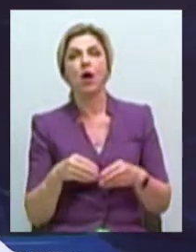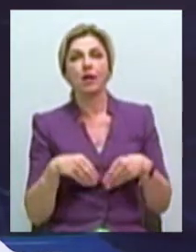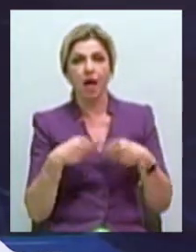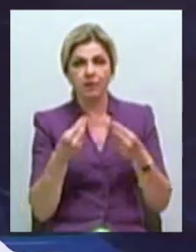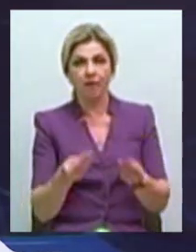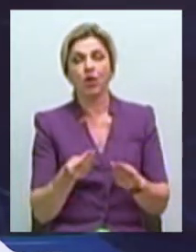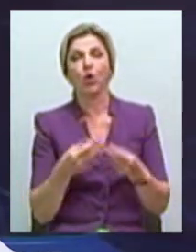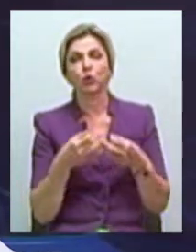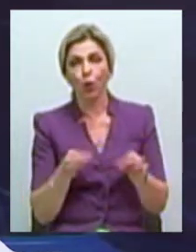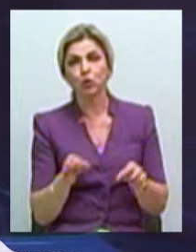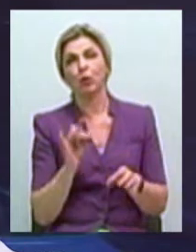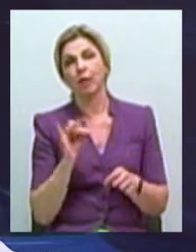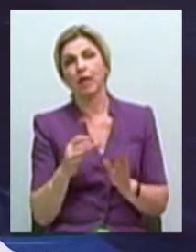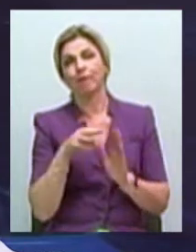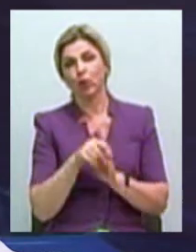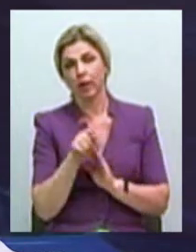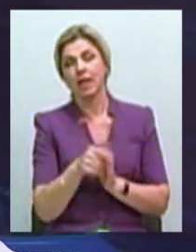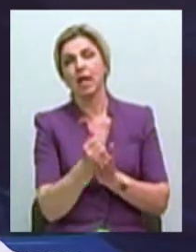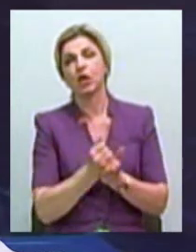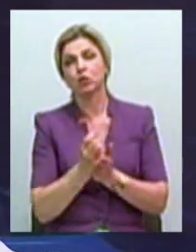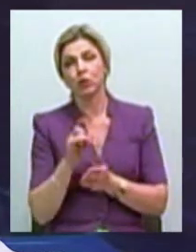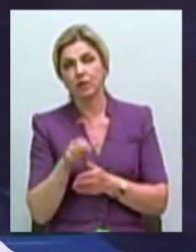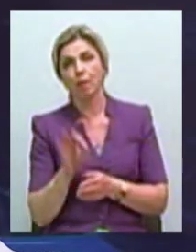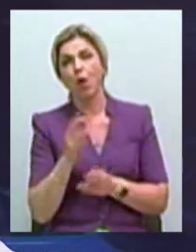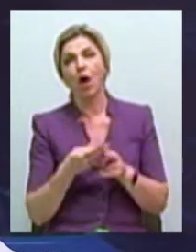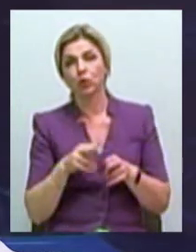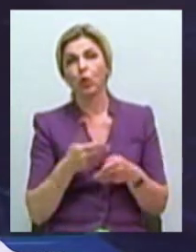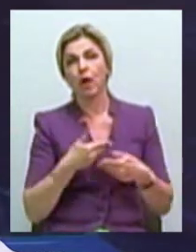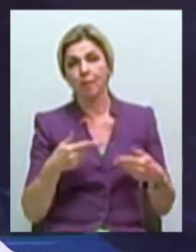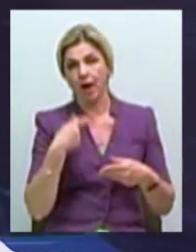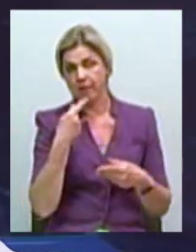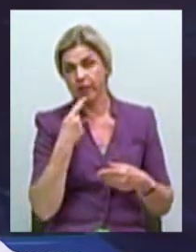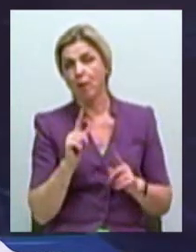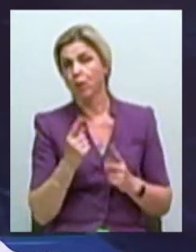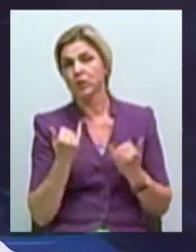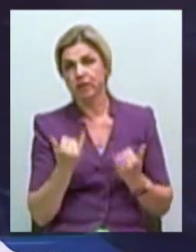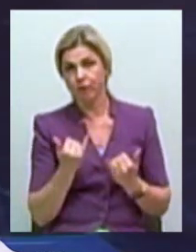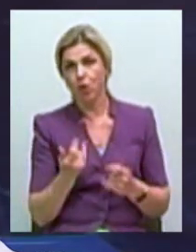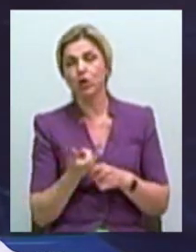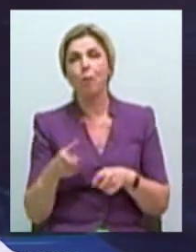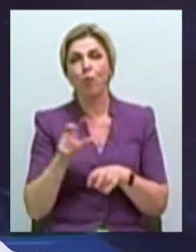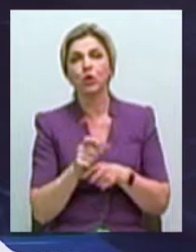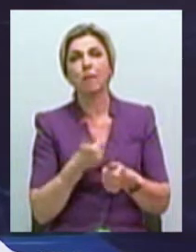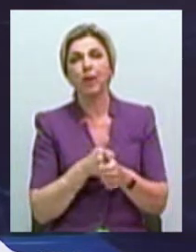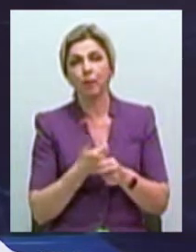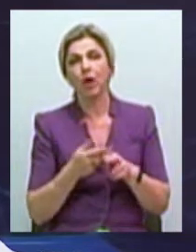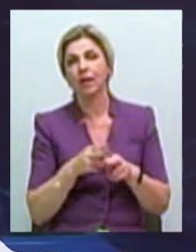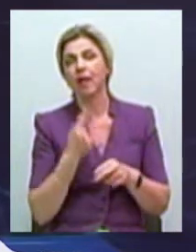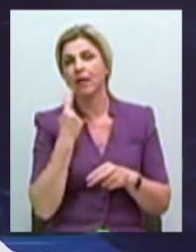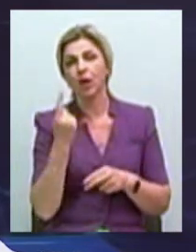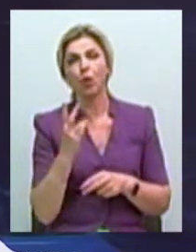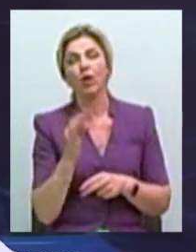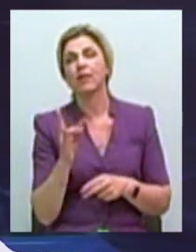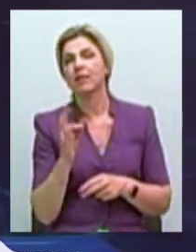доступ в том числе и к тем ресурсам, котором мы сегодня говорили. Потому что сегодня в принципе большинство библиотек это уже далеко не